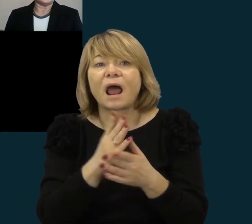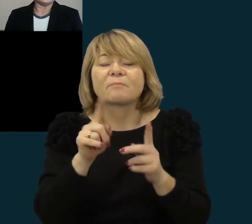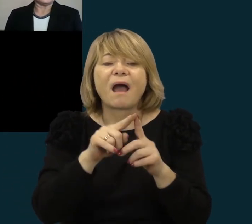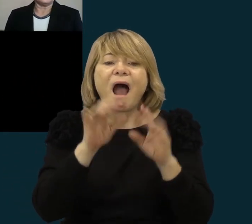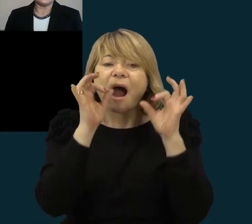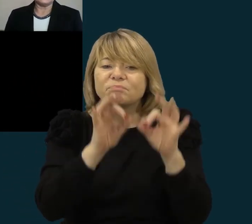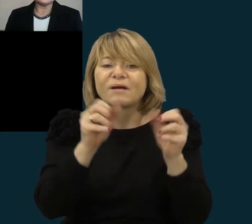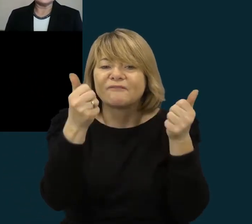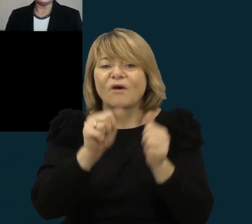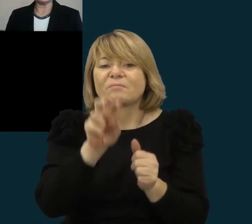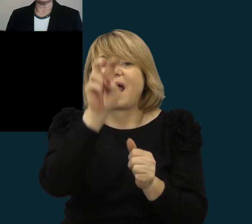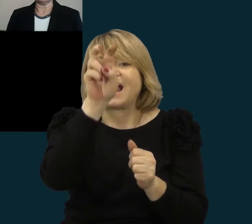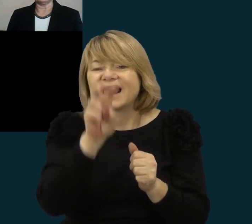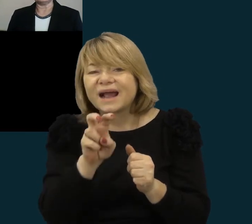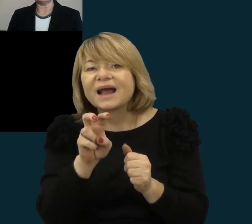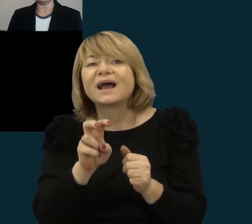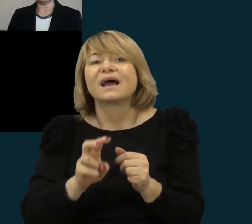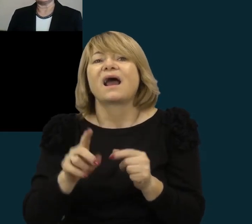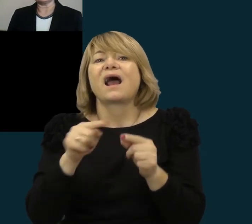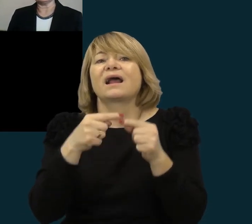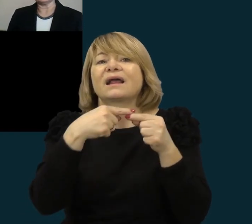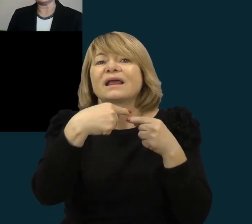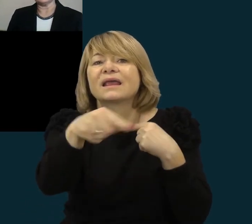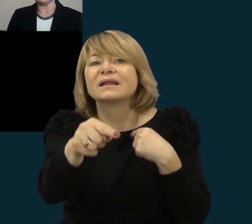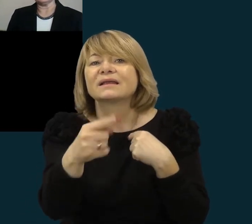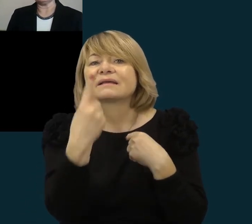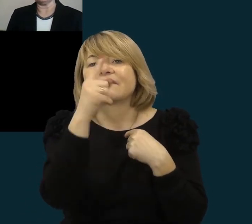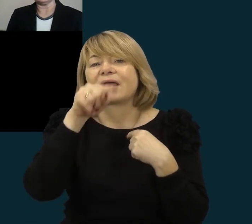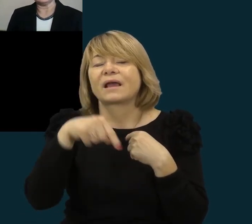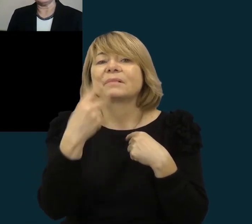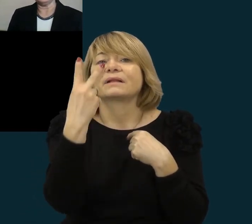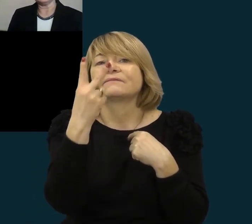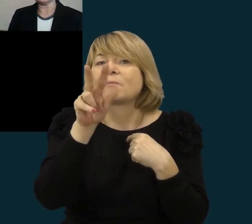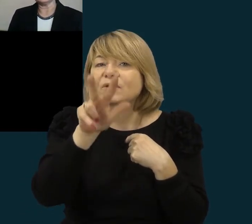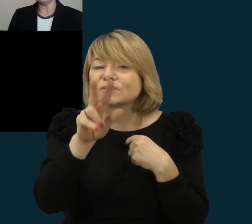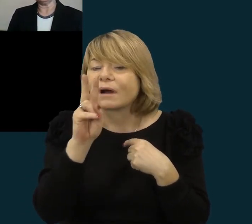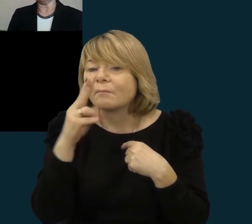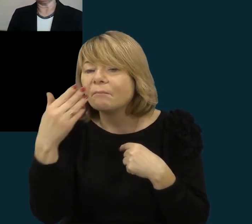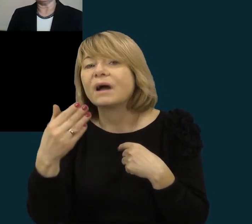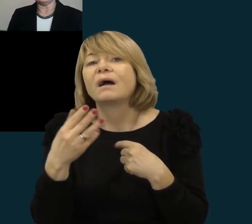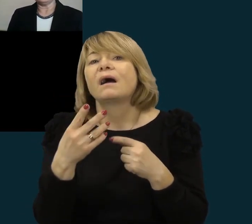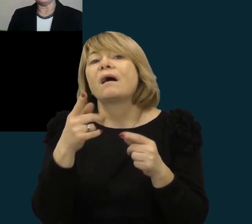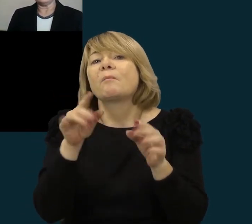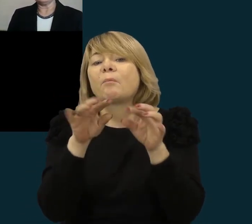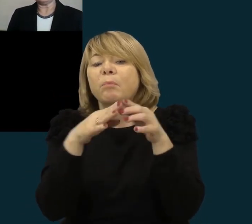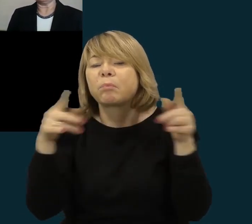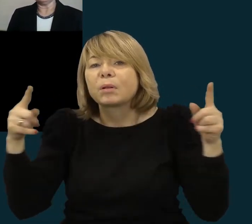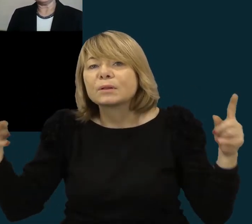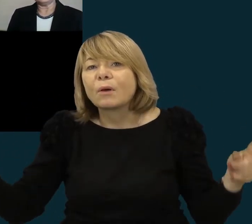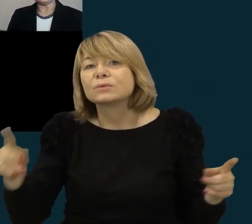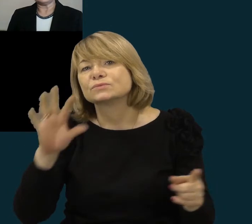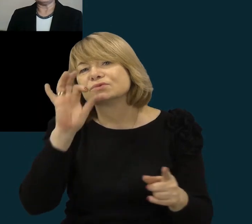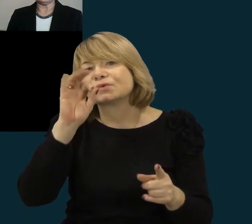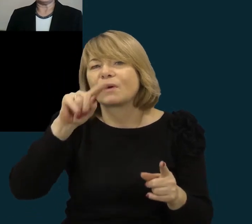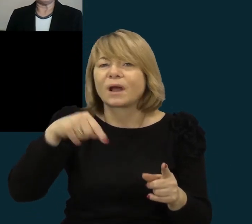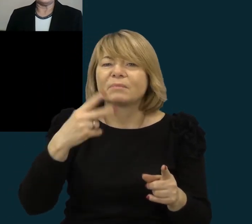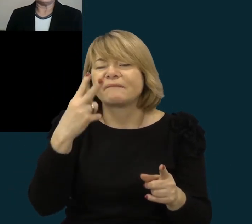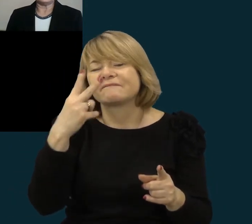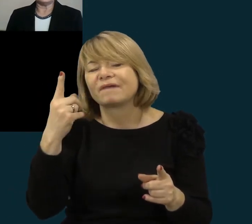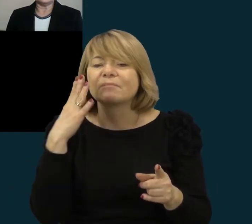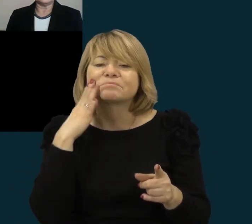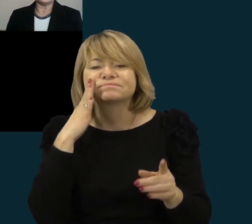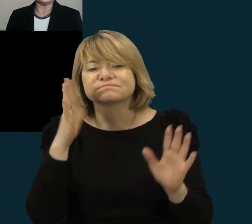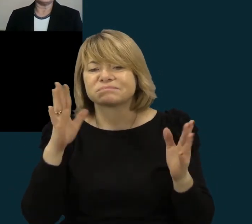dašraigios formos, ilgis kilometras, 28 metrai plotis, apie 0,21